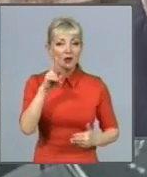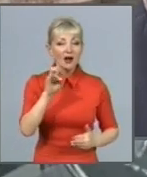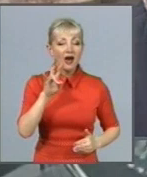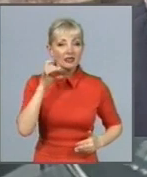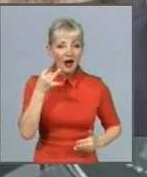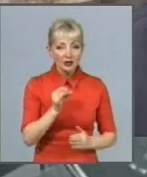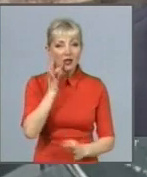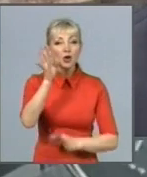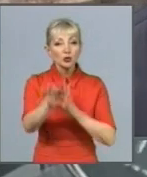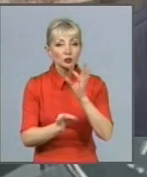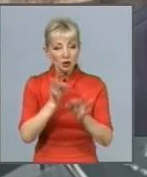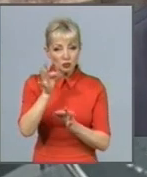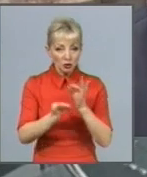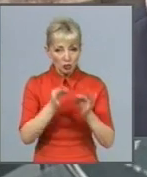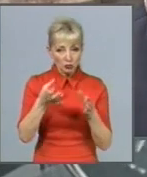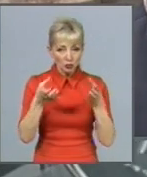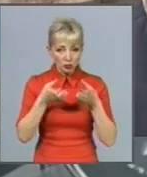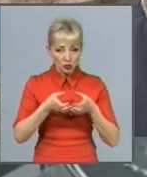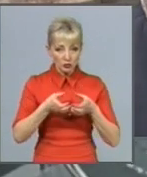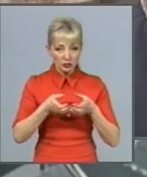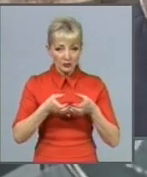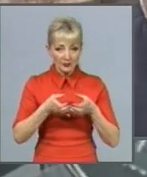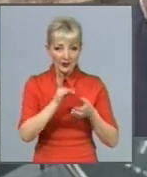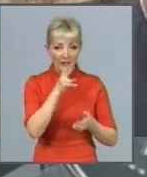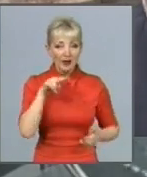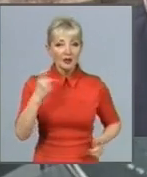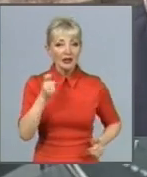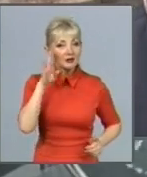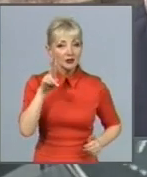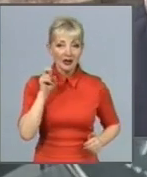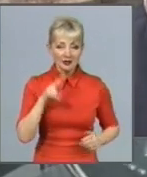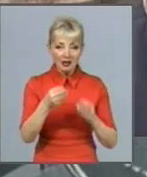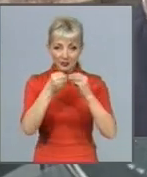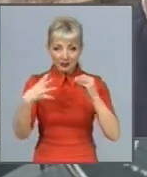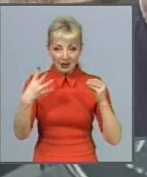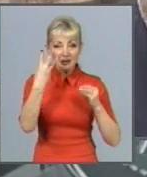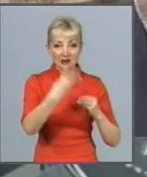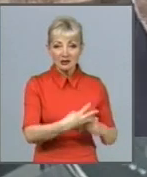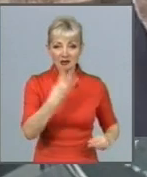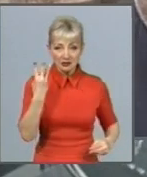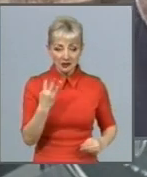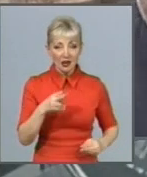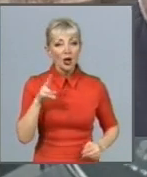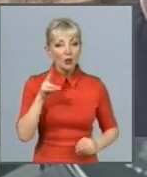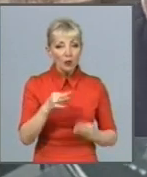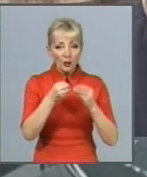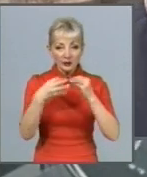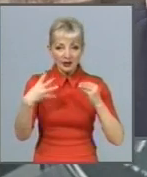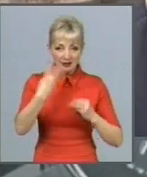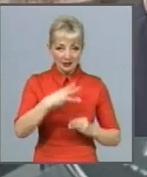службу КП «Харківводоканал» 1533. По 1533 приймає